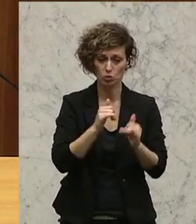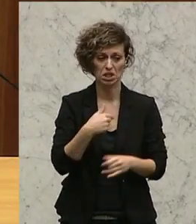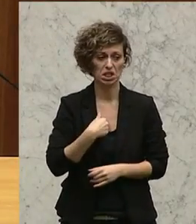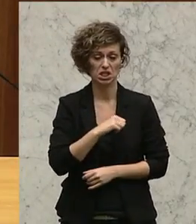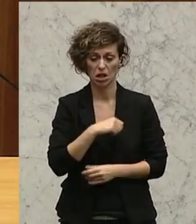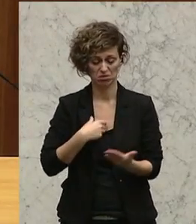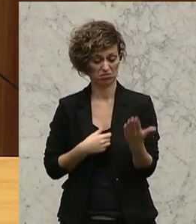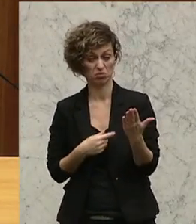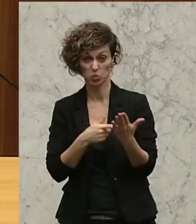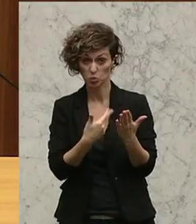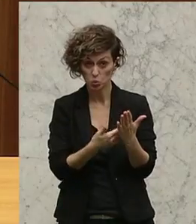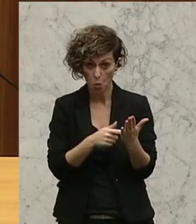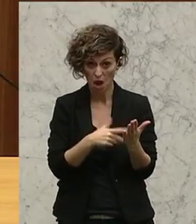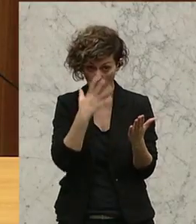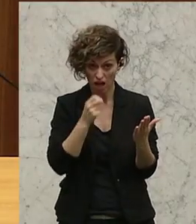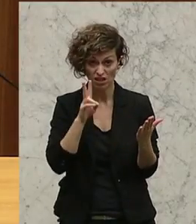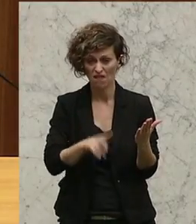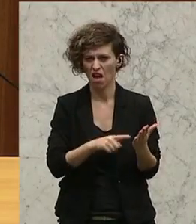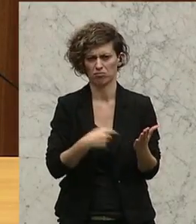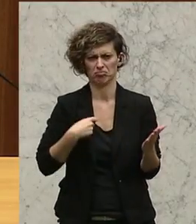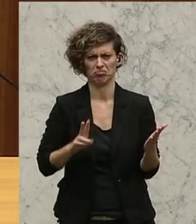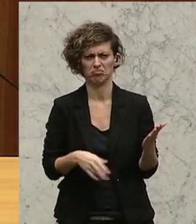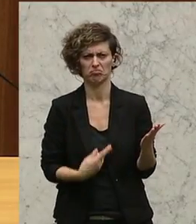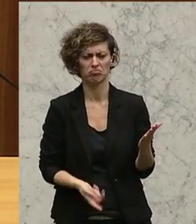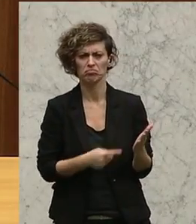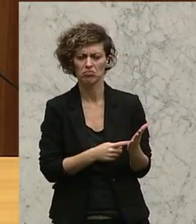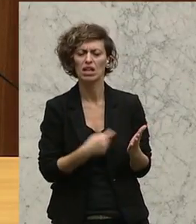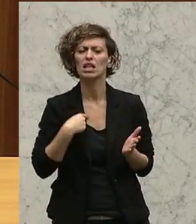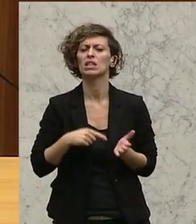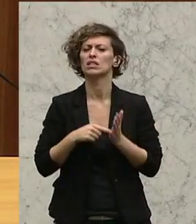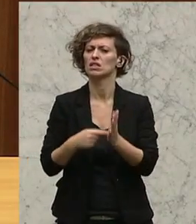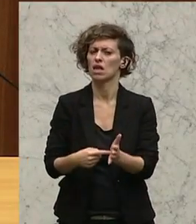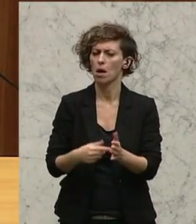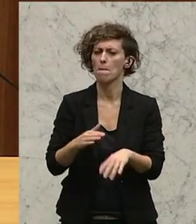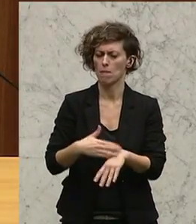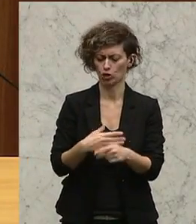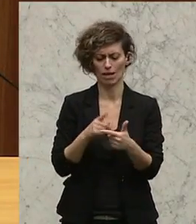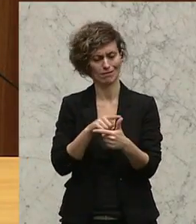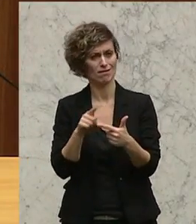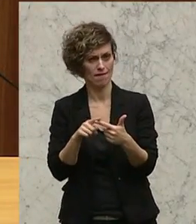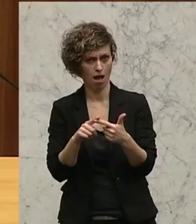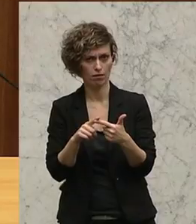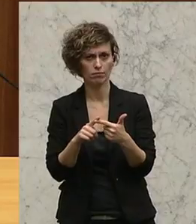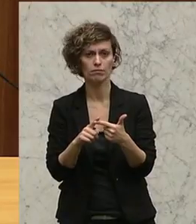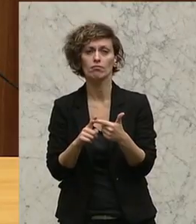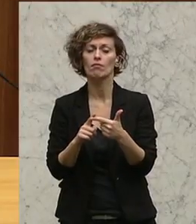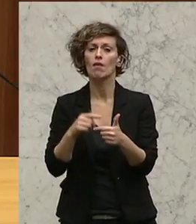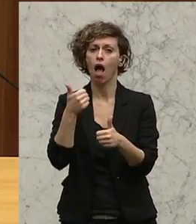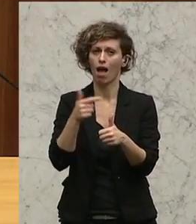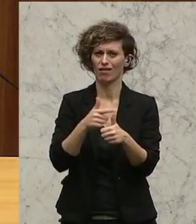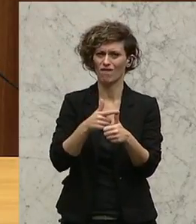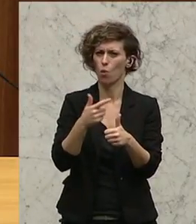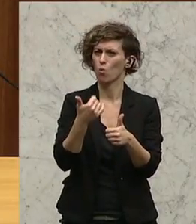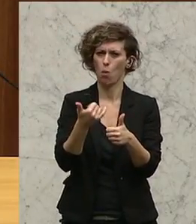das wirklich nicht ernst nehmen. Und ich werde Ihnen jetzt ein paar Beispiele zeigen, zwei ganz schöne Beispiele. Eines aus der heutigen